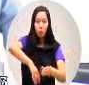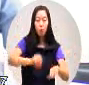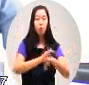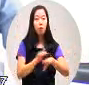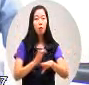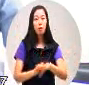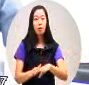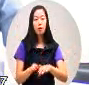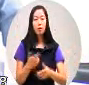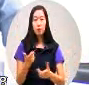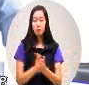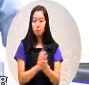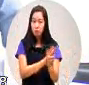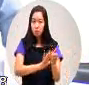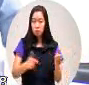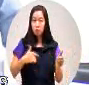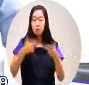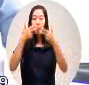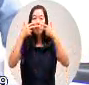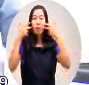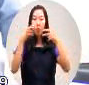造成部落的